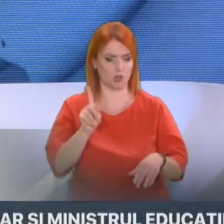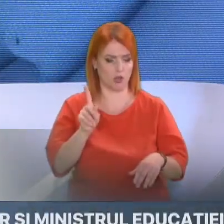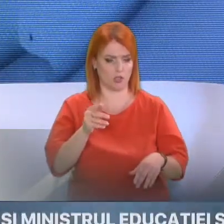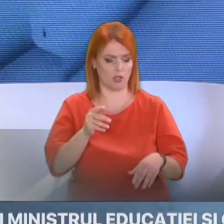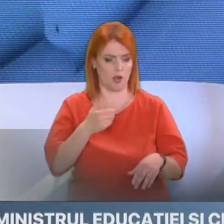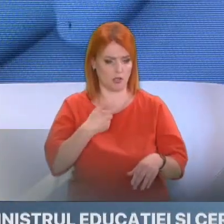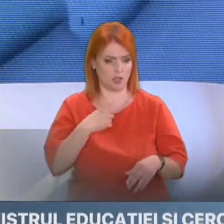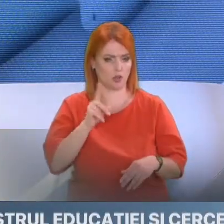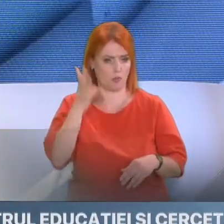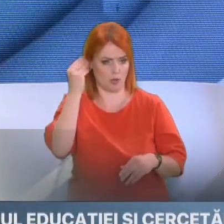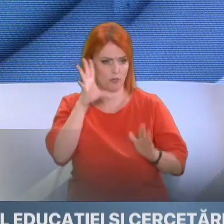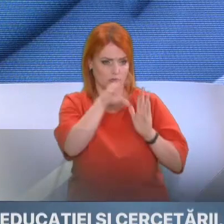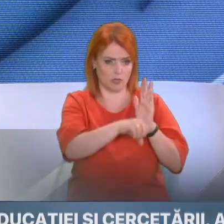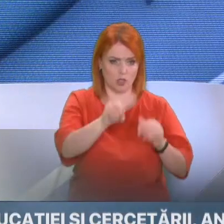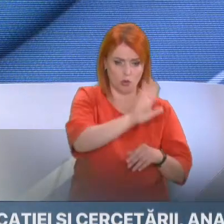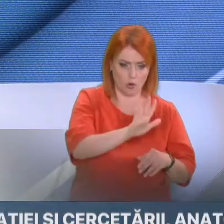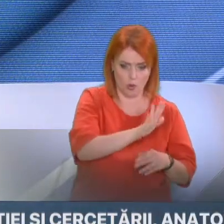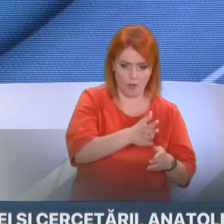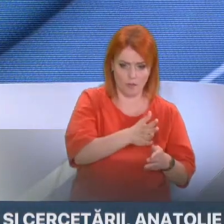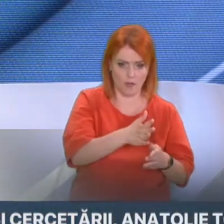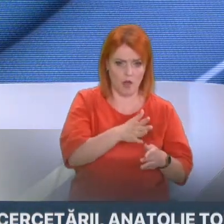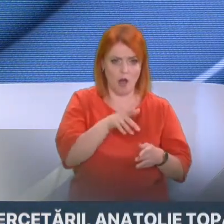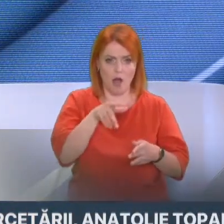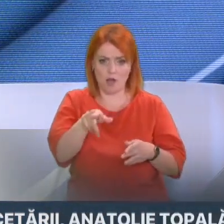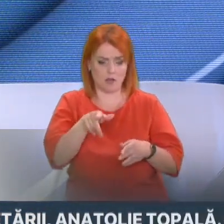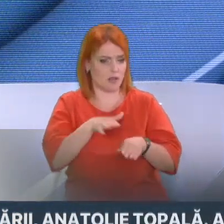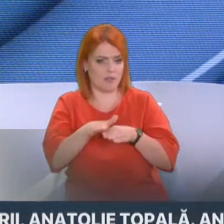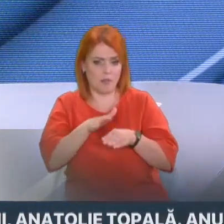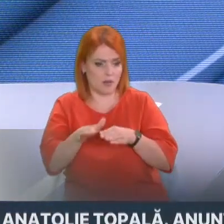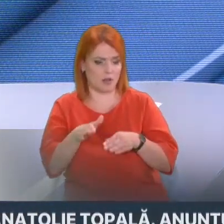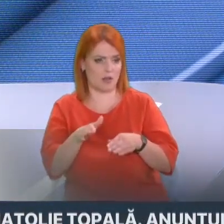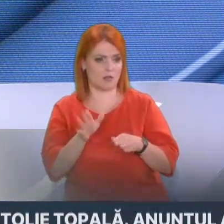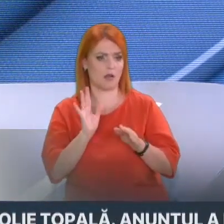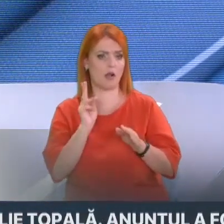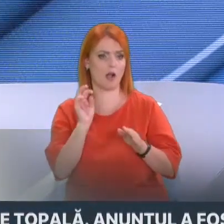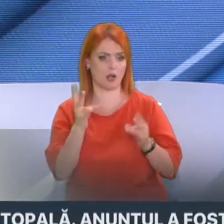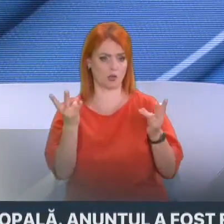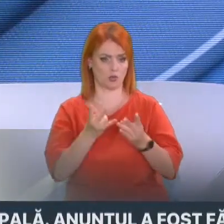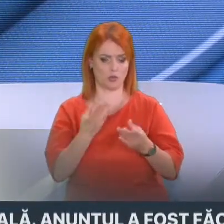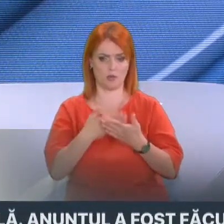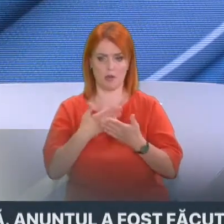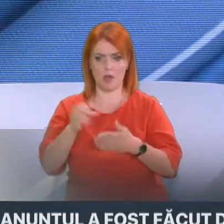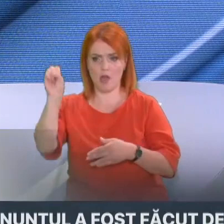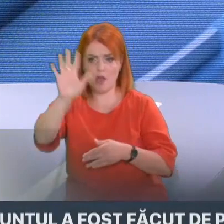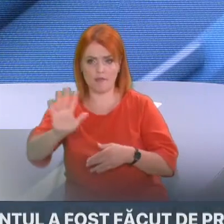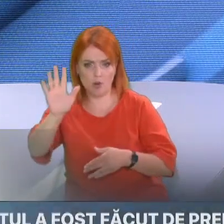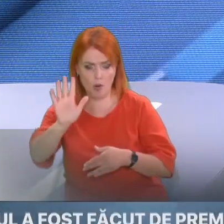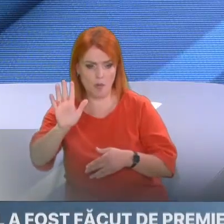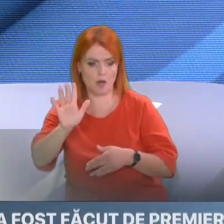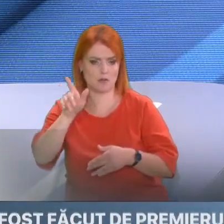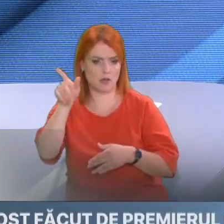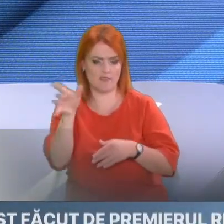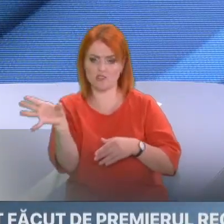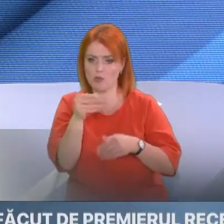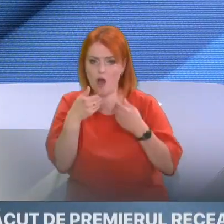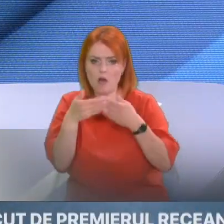utilizează practicile europene, a democrațiilor europene, în ceea ce privește propria organizare